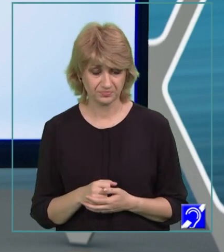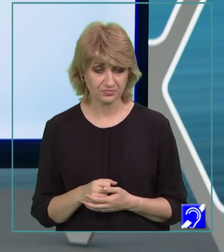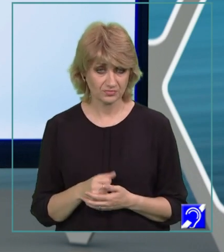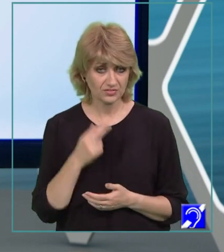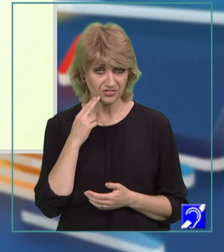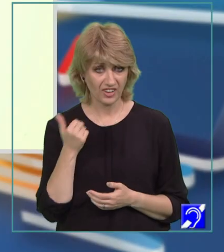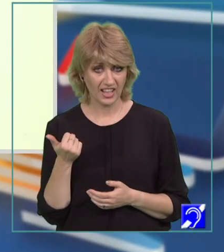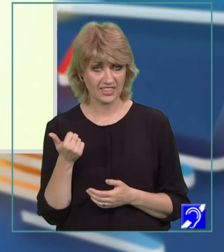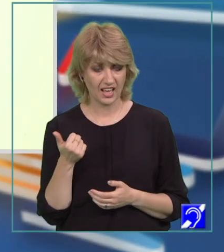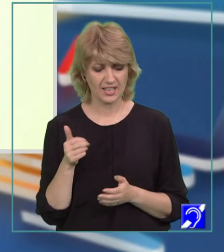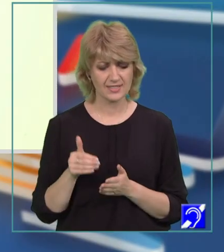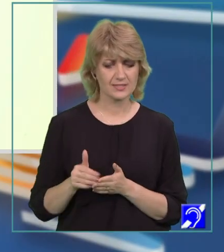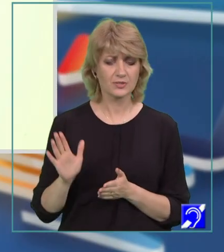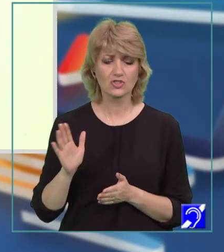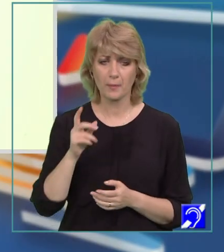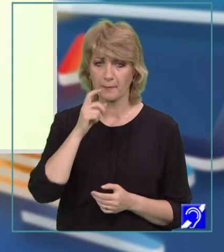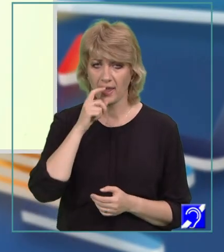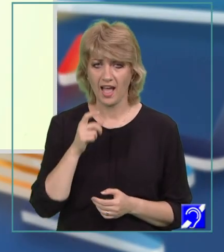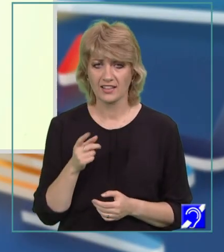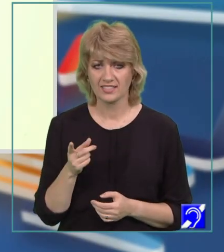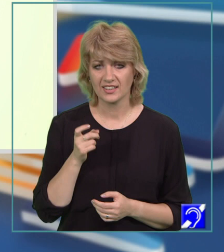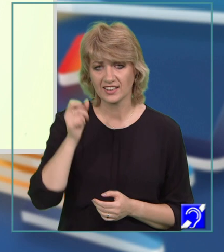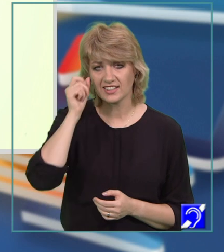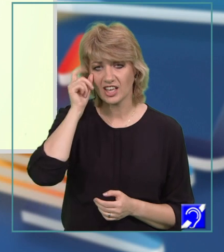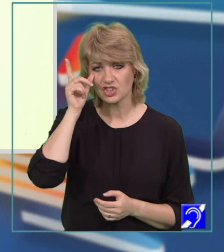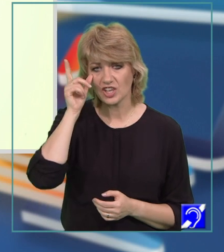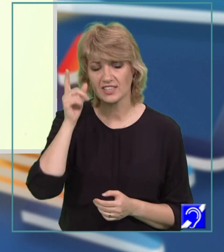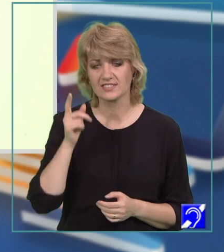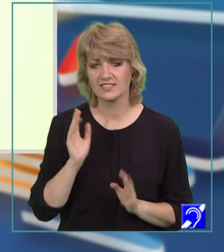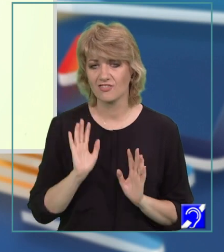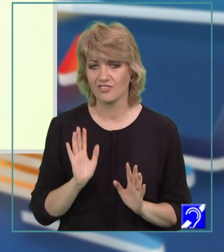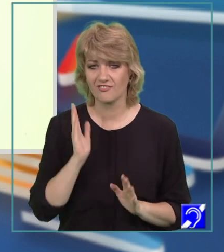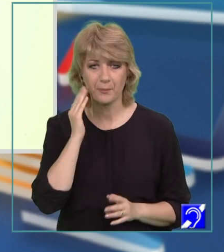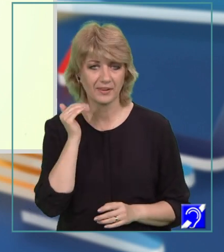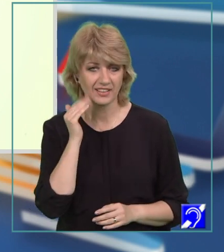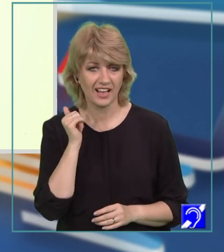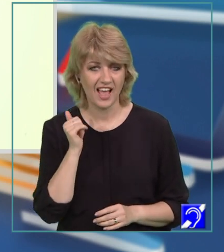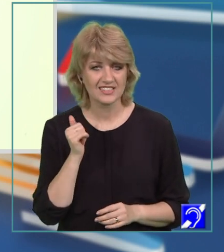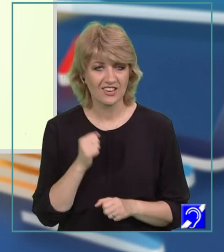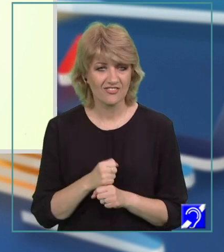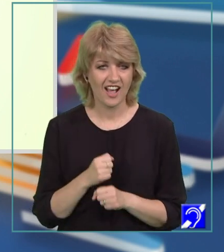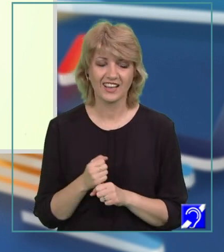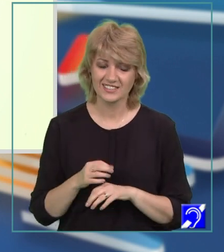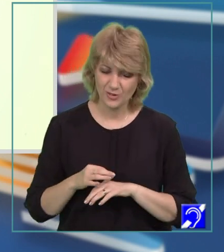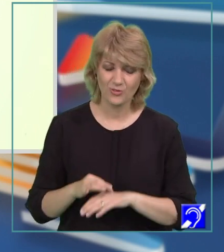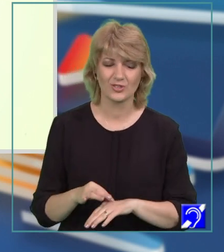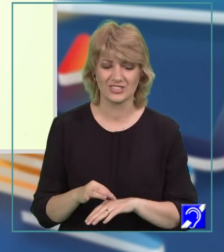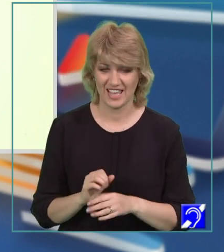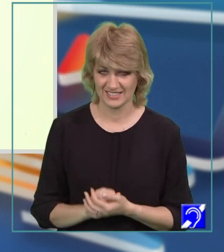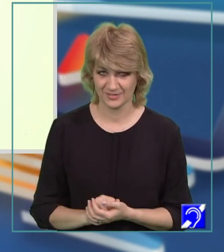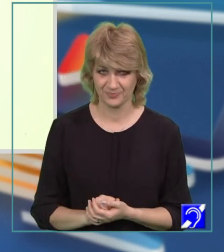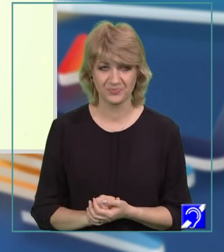Antonia îl respinge pe băiat din inteligență pur feminină, da, ca să-l determine să o însoțească.